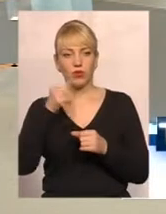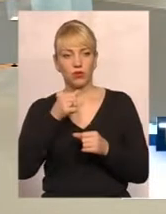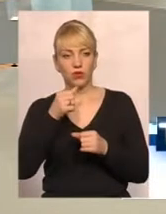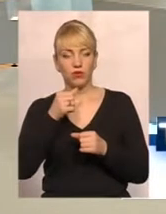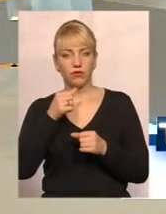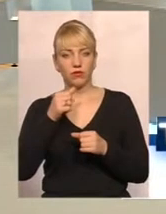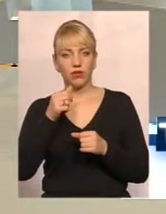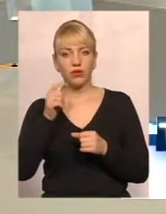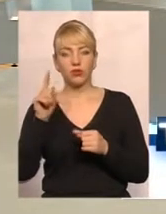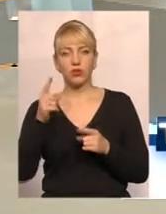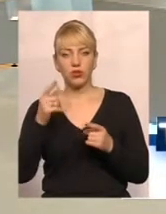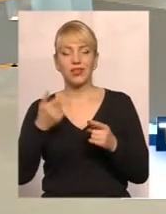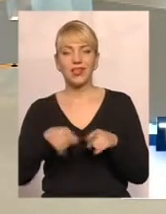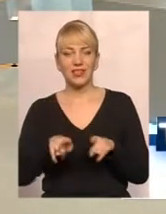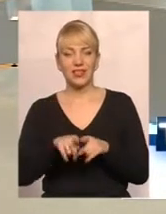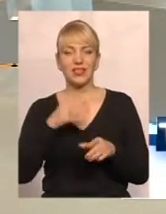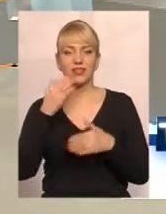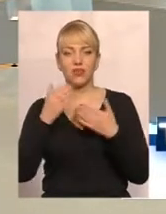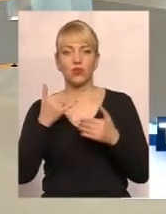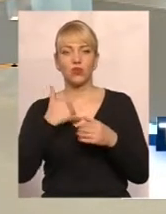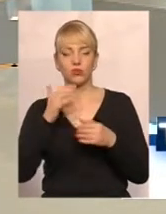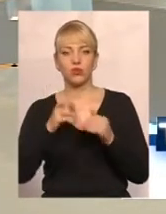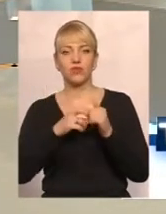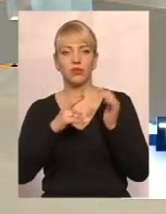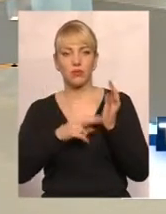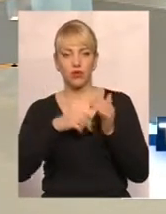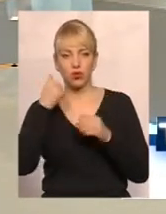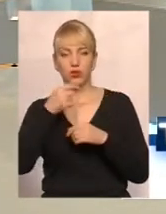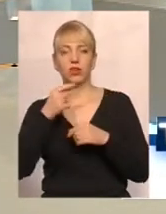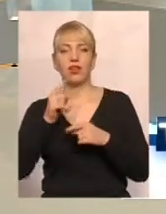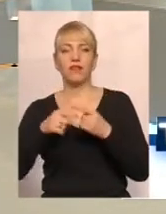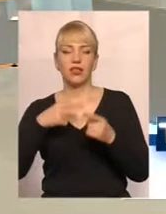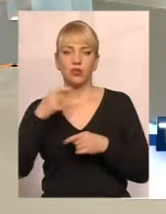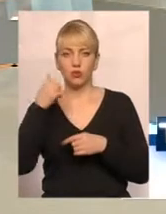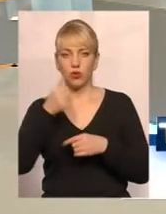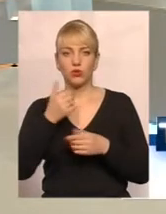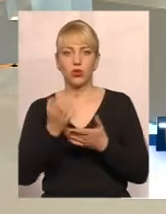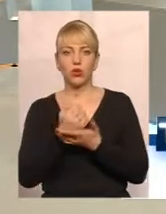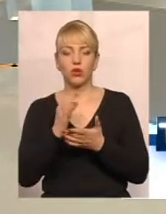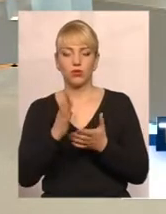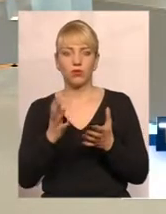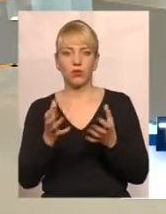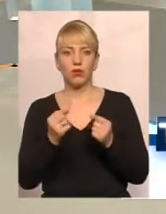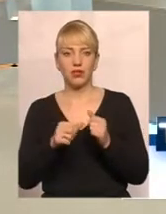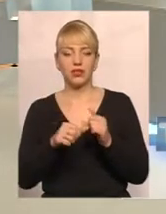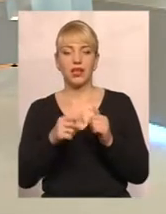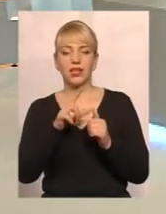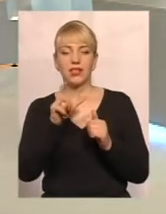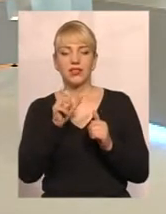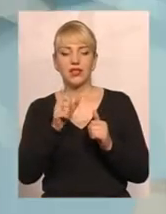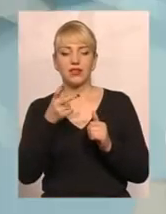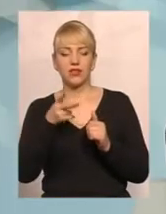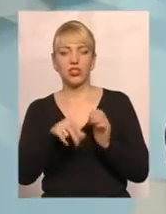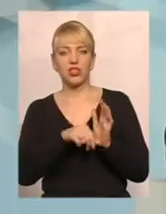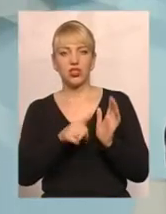будуть такі звернення у нас у 2017 році, наступному році, дохід буде братися за 2016 рік, в